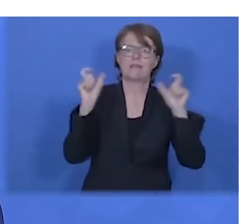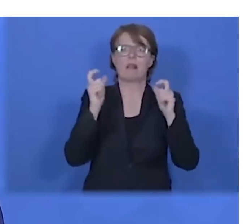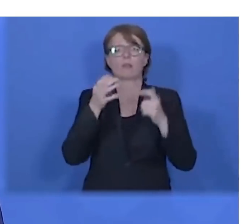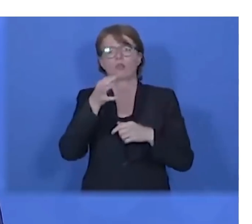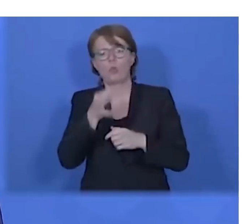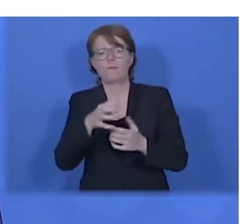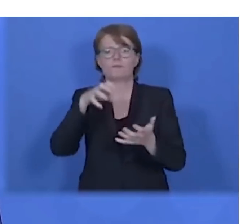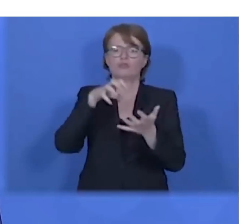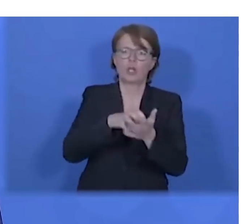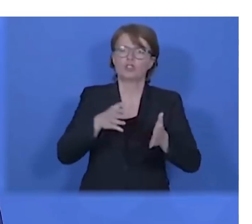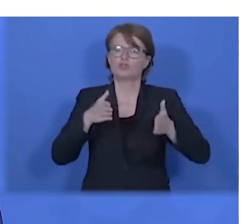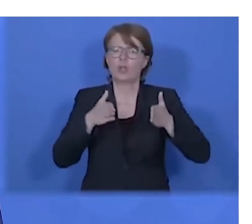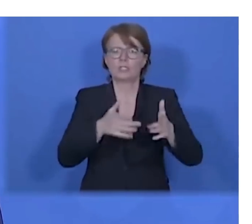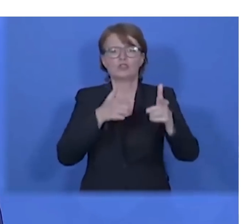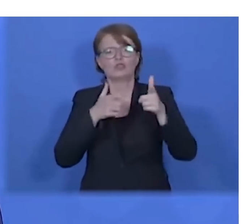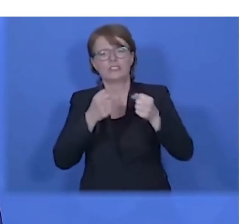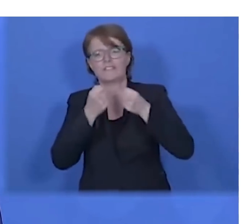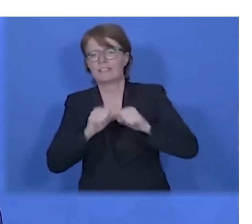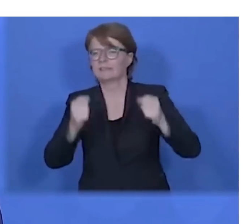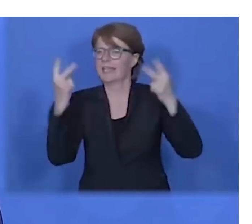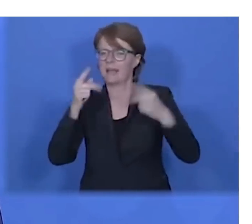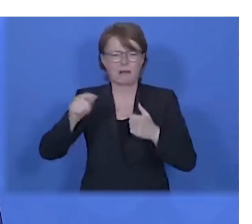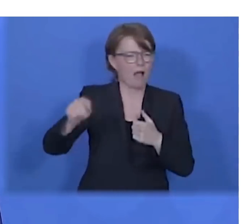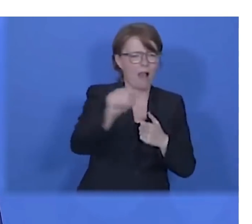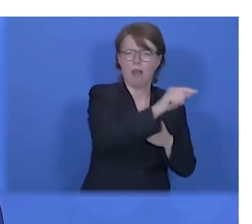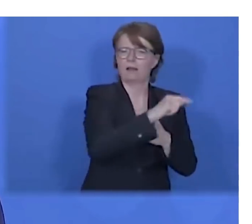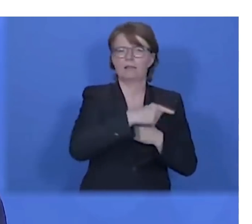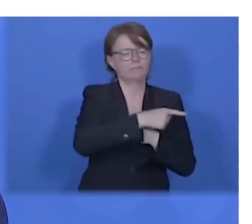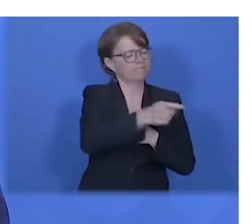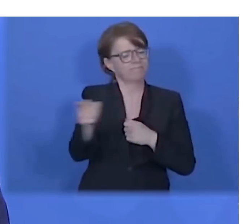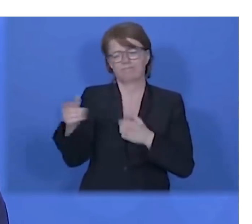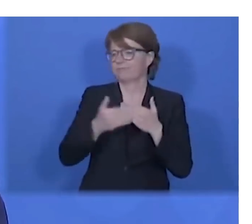Festivals, Dorf, Stadt, Straßen- und Wein- und Schützenfeste und Kirmesveranstaltungen.